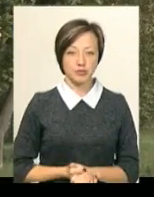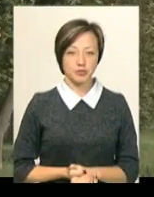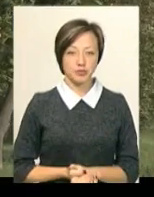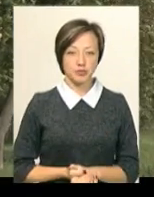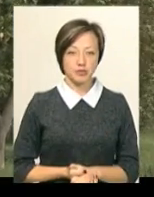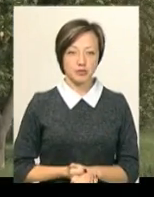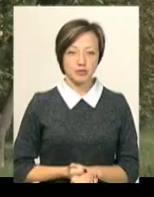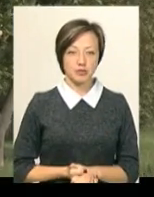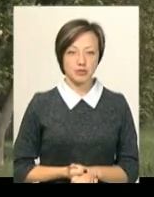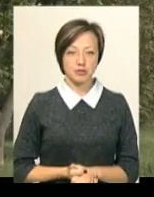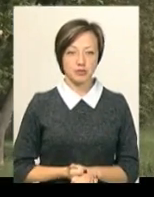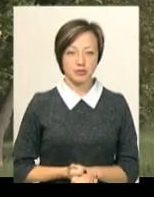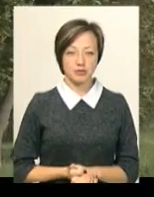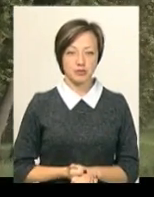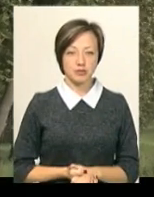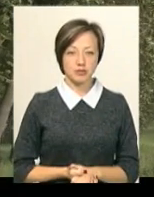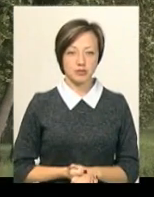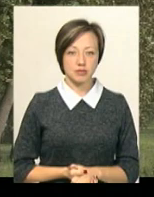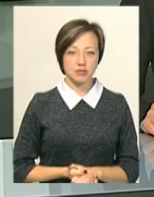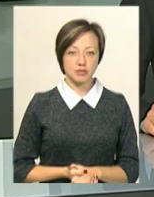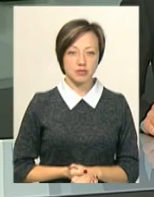Денисенко, Іван Мовчан. Новини Поділяцентр.